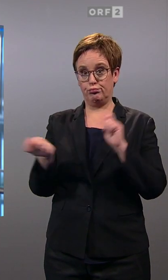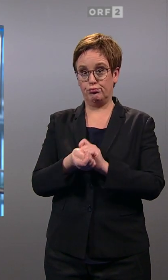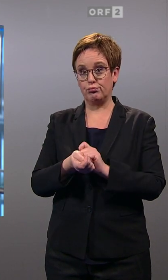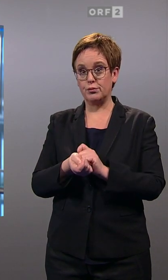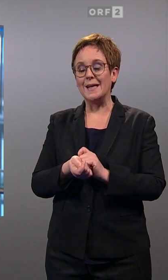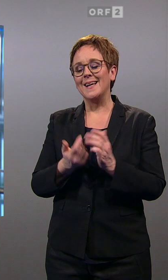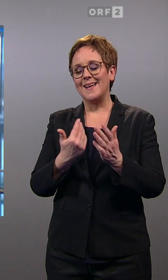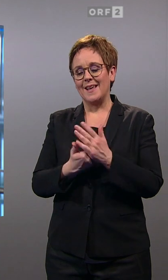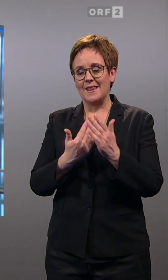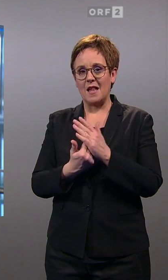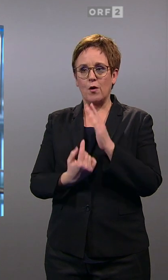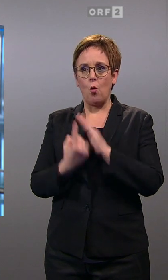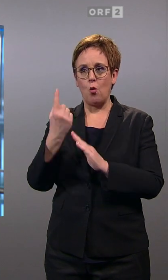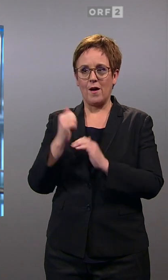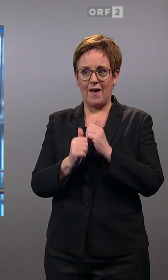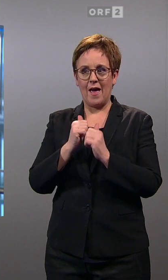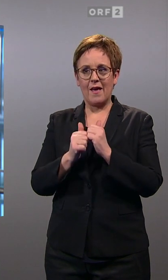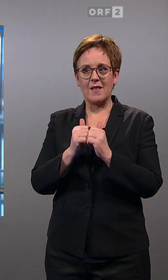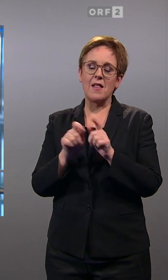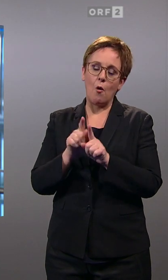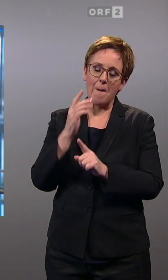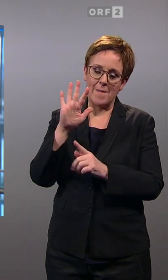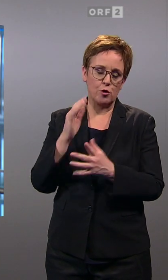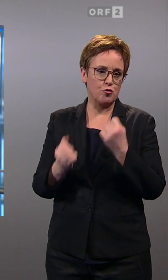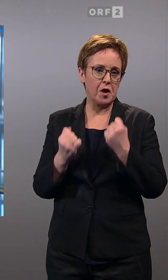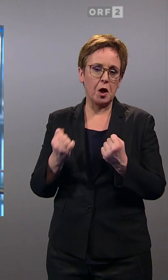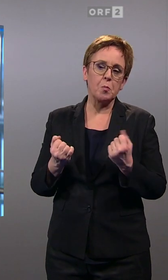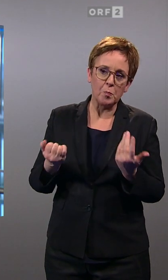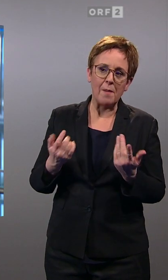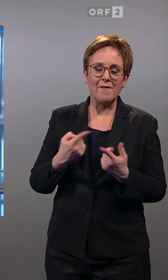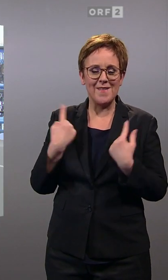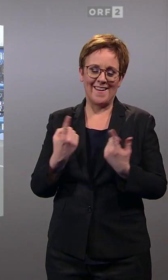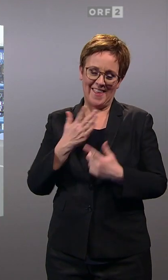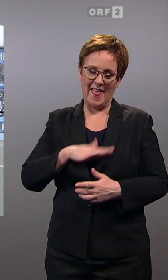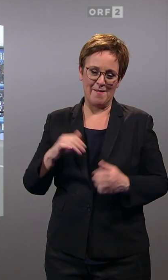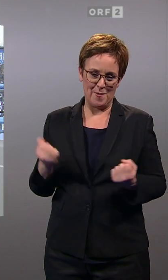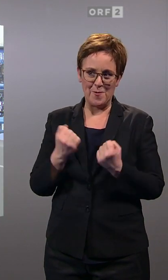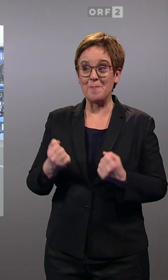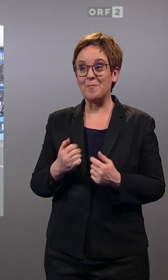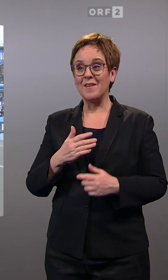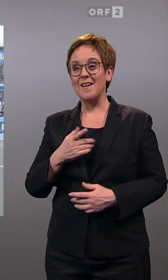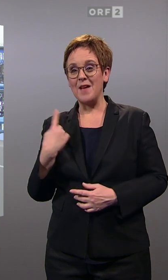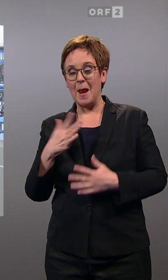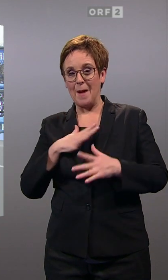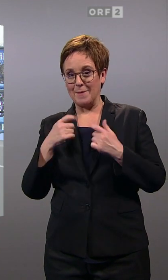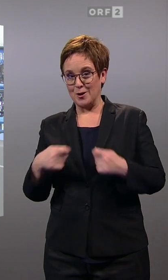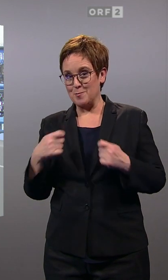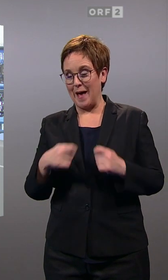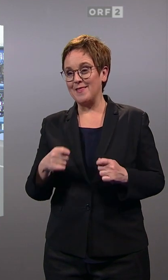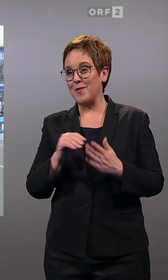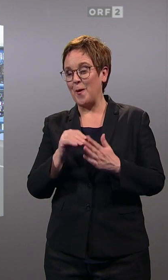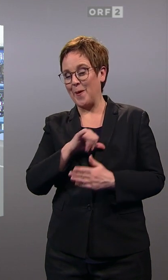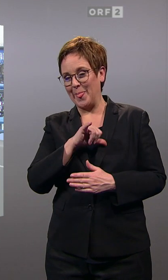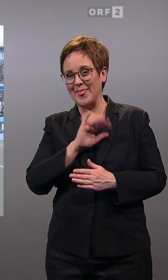macht natürlich das Hochrechnen auch schwieriger, aber wir tun das gern. Wir bleiben gespannt. Alles Gute weiterhin, Christoph Hofinger.